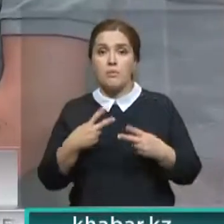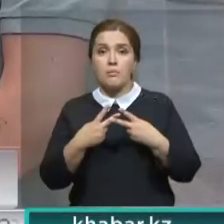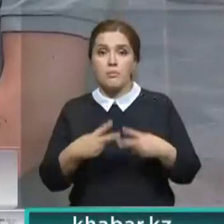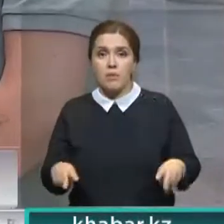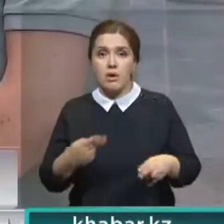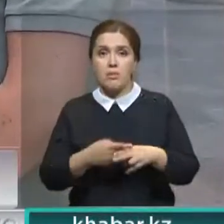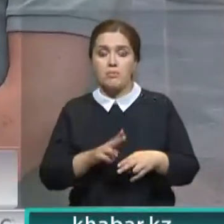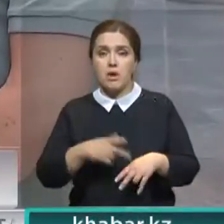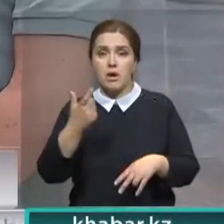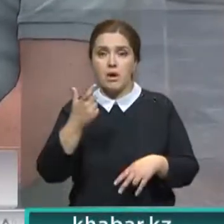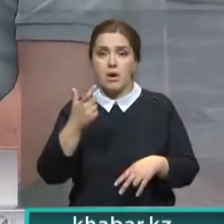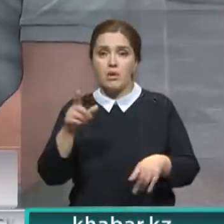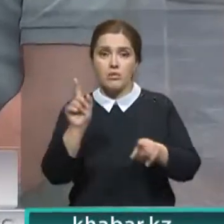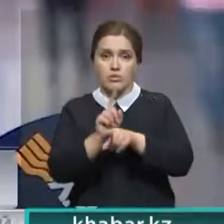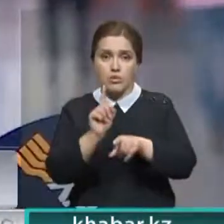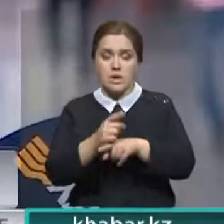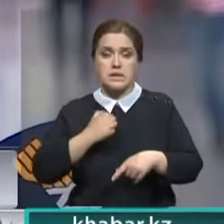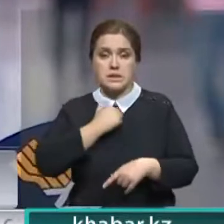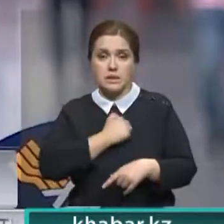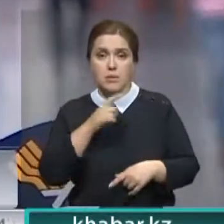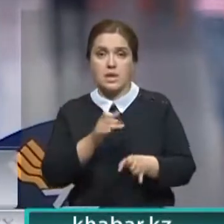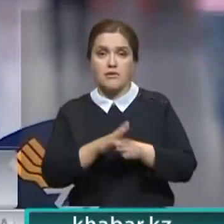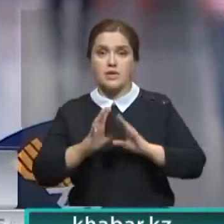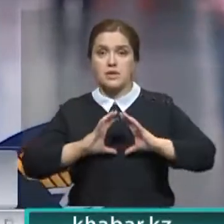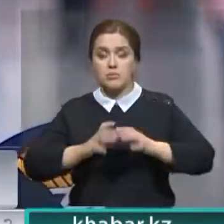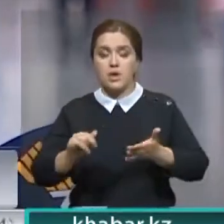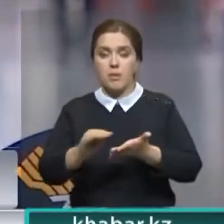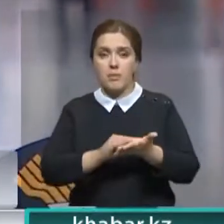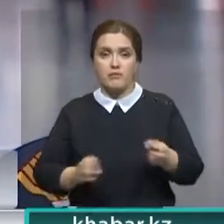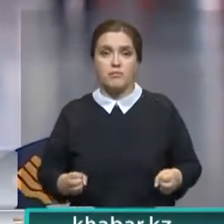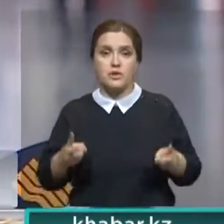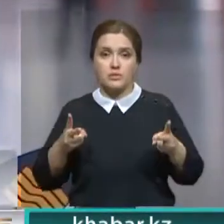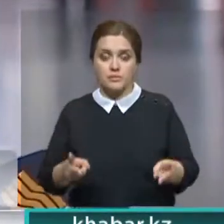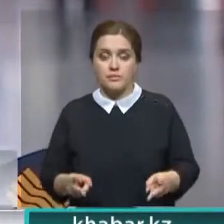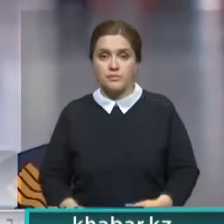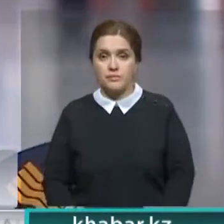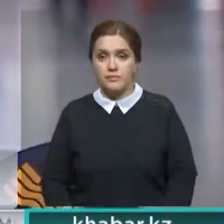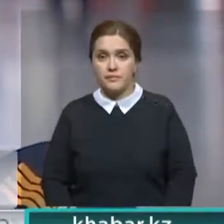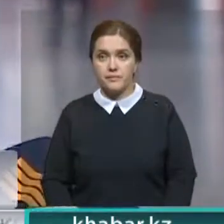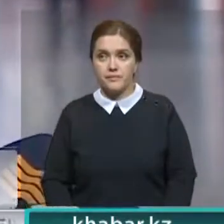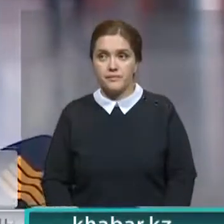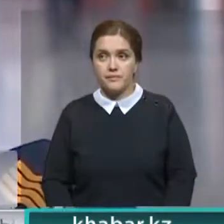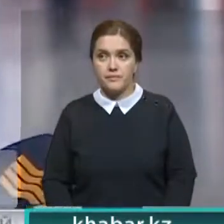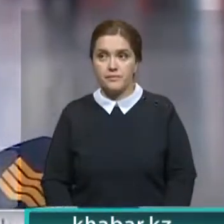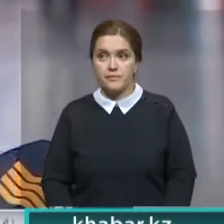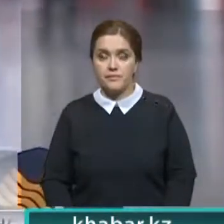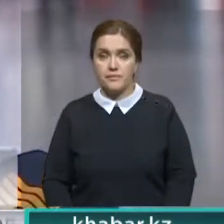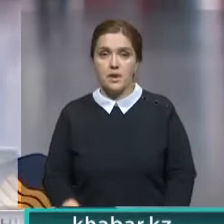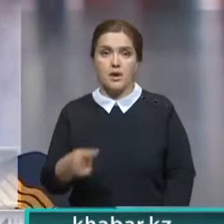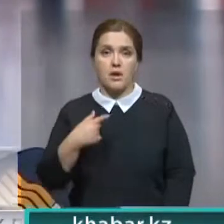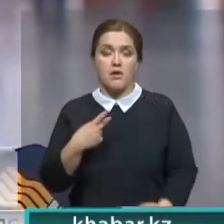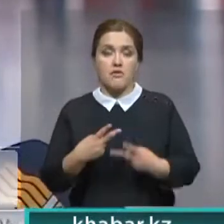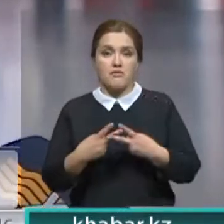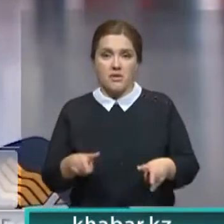изгоями, а там недалеко и до злобы. На весь мир и повторение преступления. Я выхожу, я мной брезгую от общества.